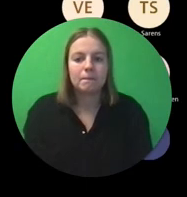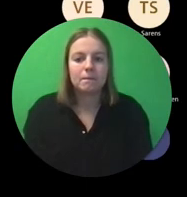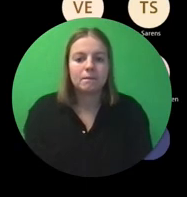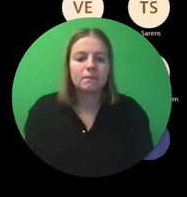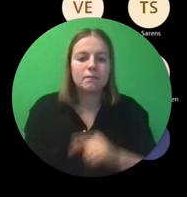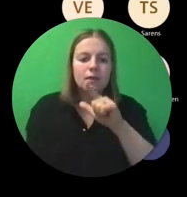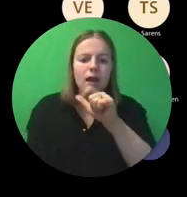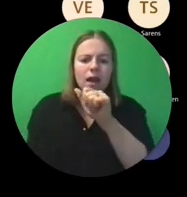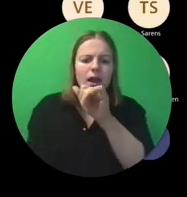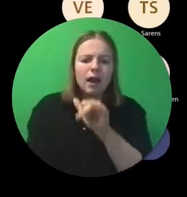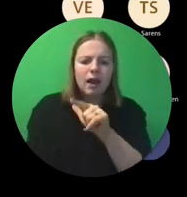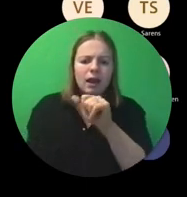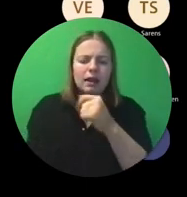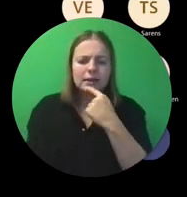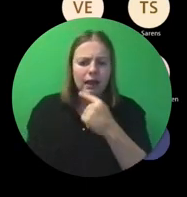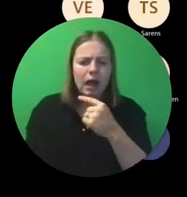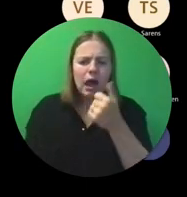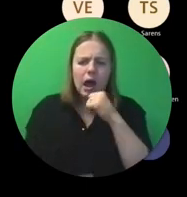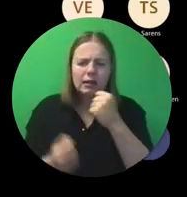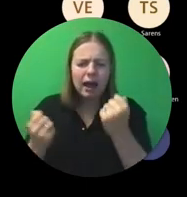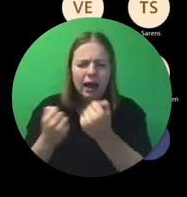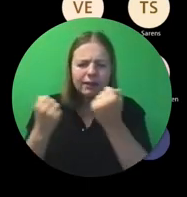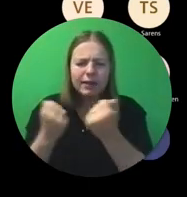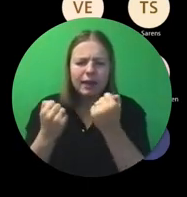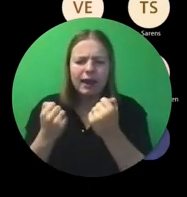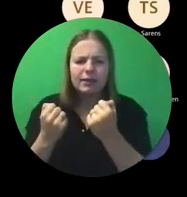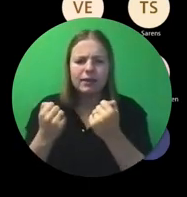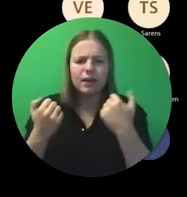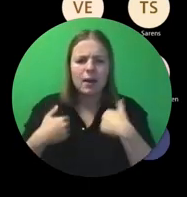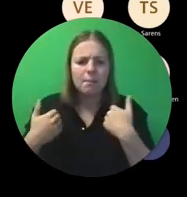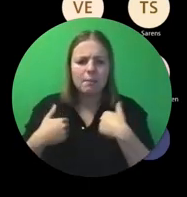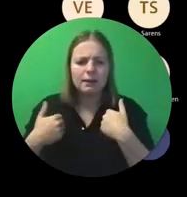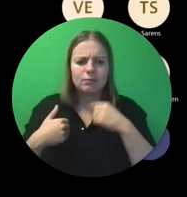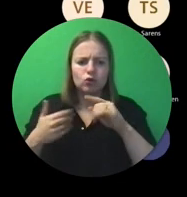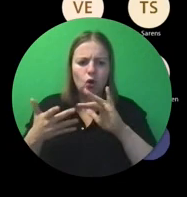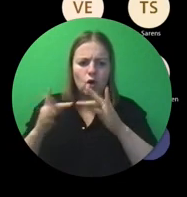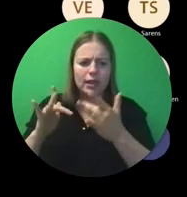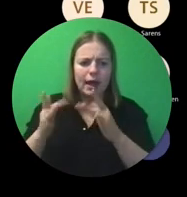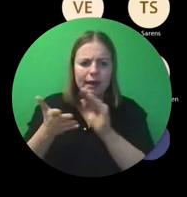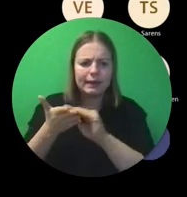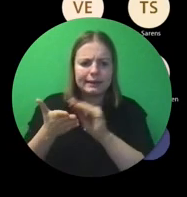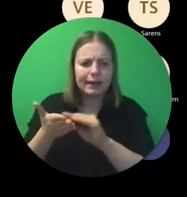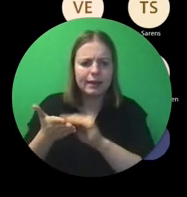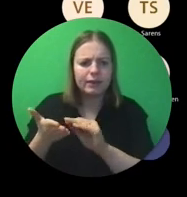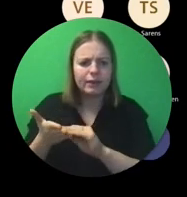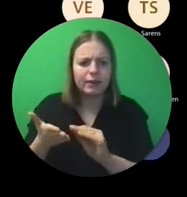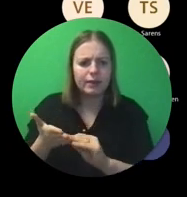Laila vraagt zich af, wat bij activiteiten waar personen zich digitaal inschrijven?